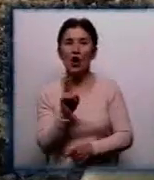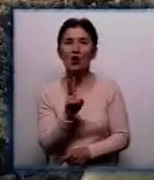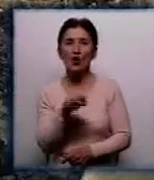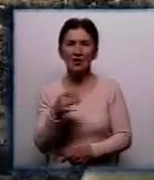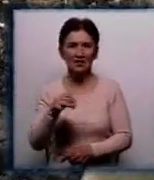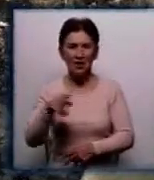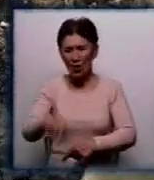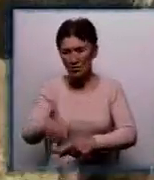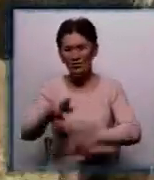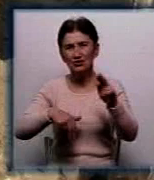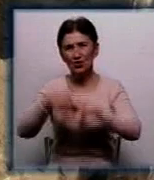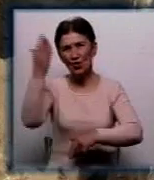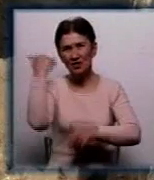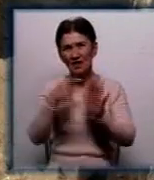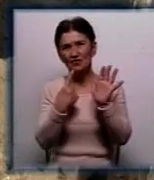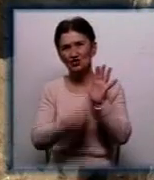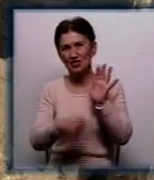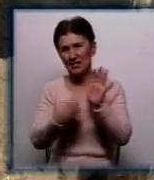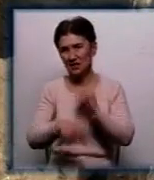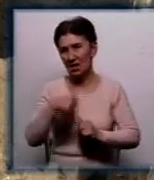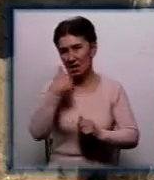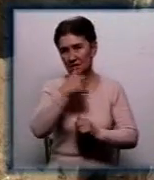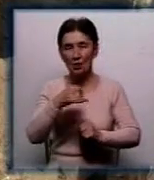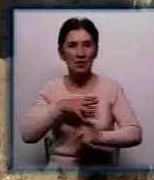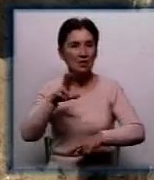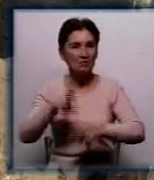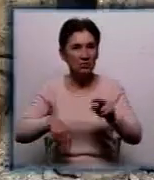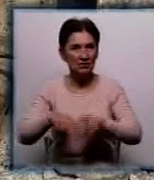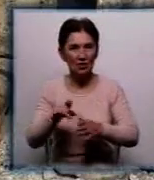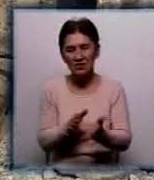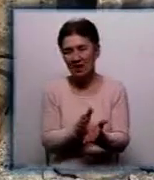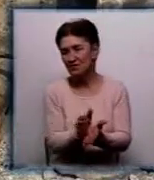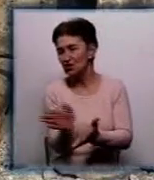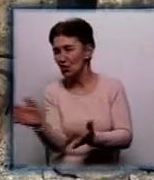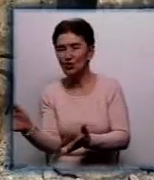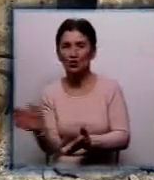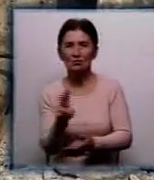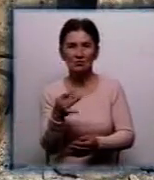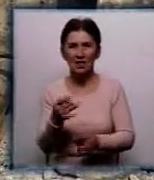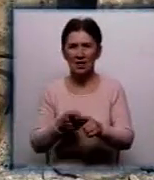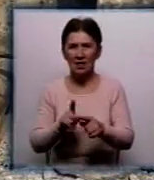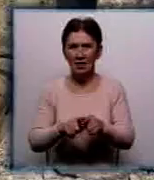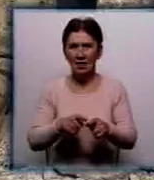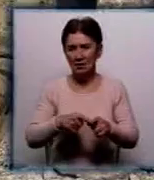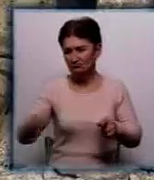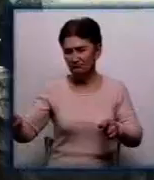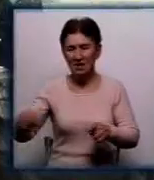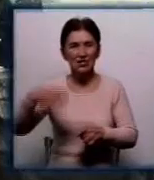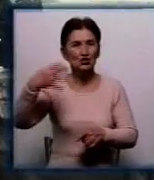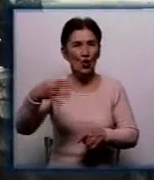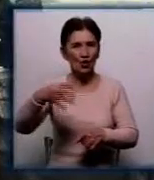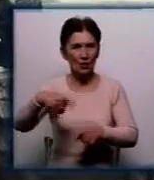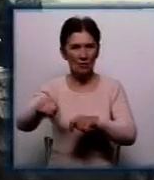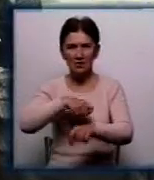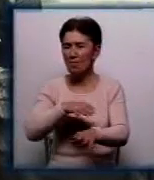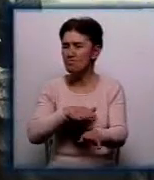-х роках минулого століття і прокладений вулицею Тельмана в сторону Братиславської. Верх труби діаметром 40 сантиметрів повністю